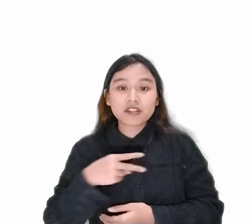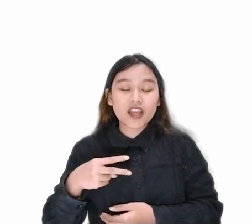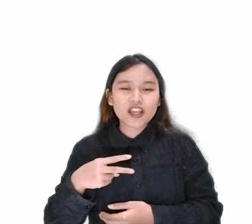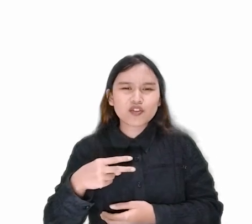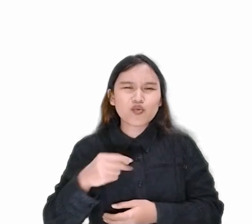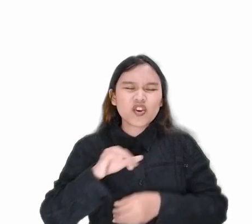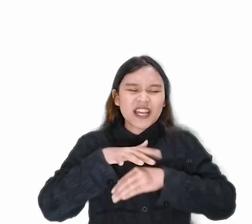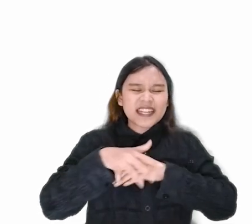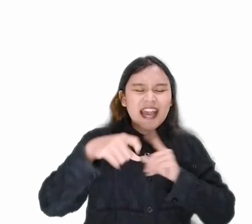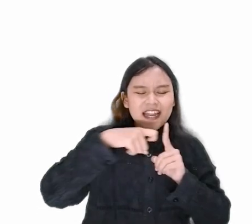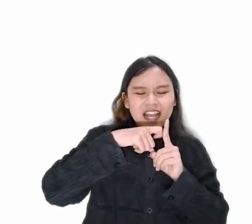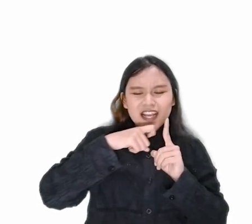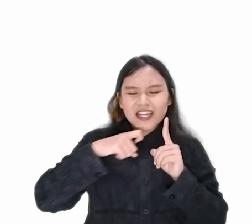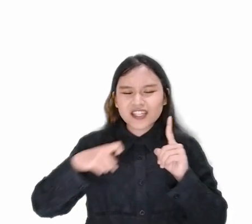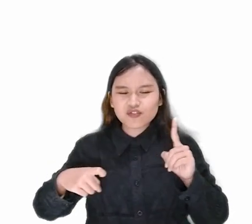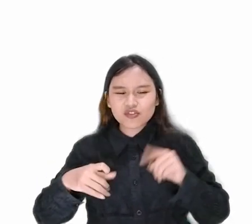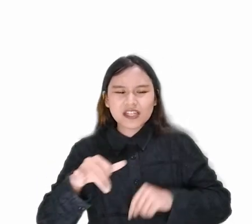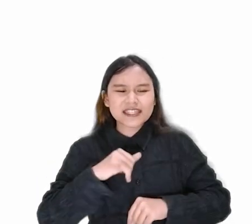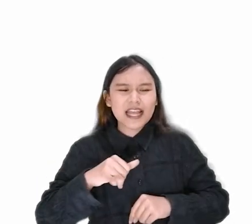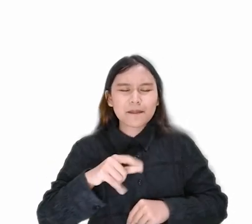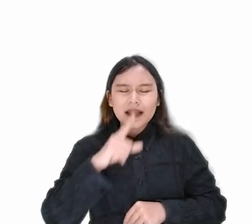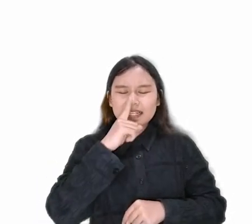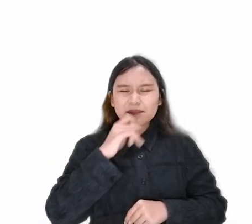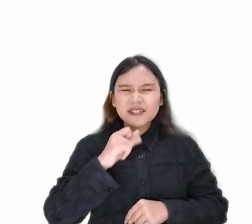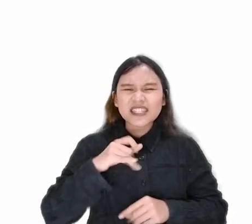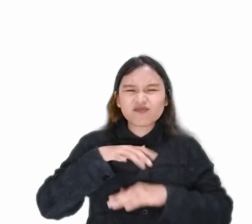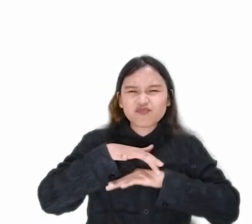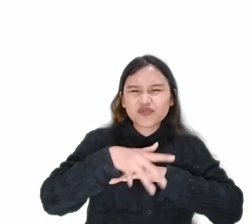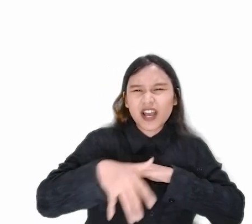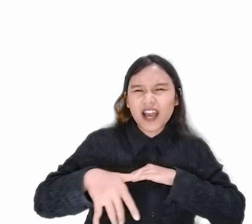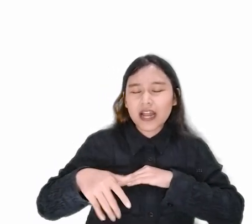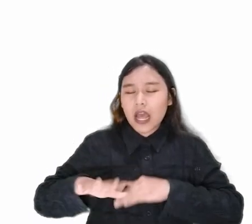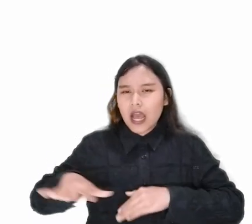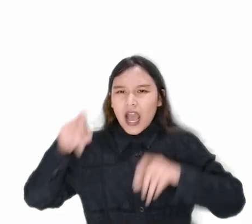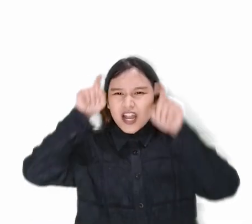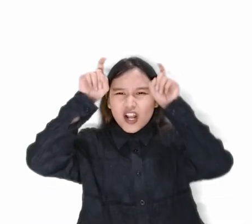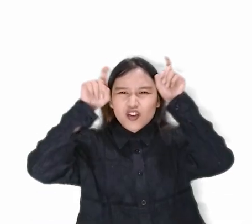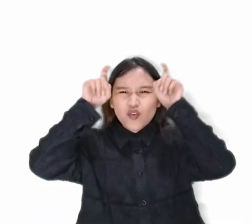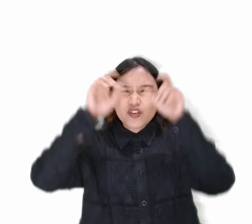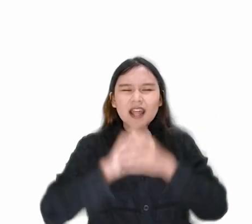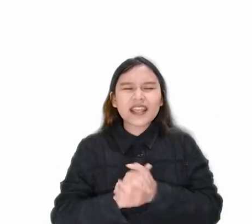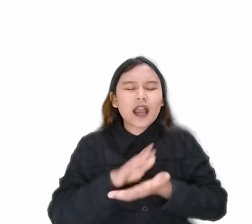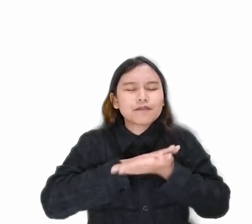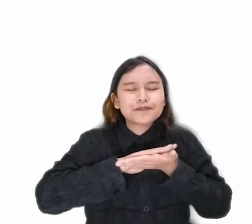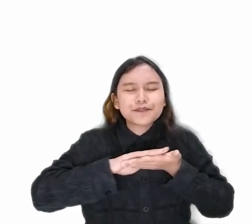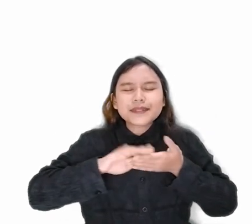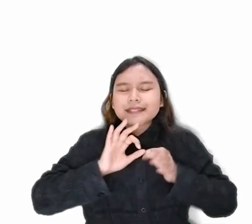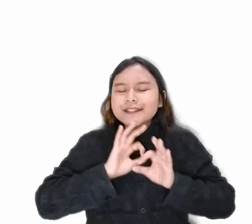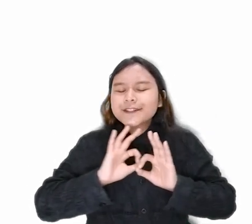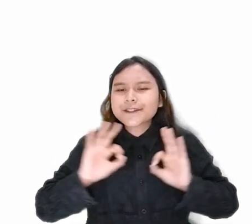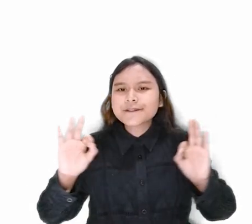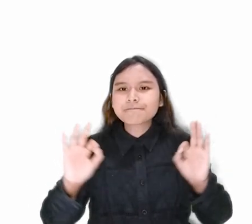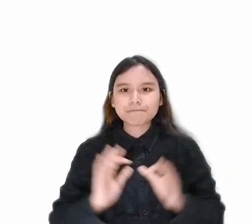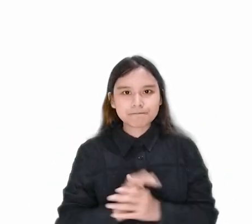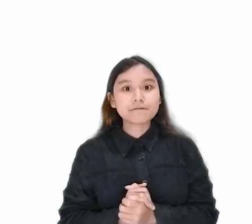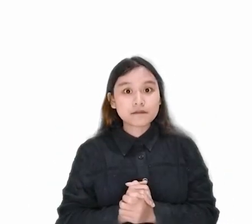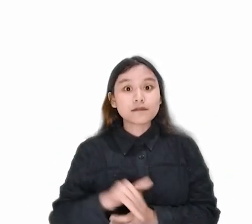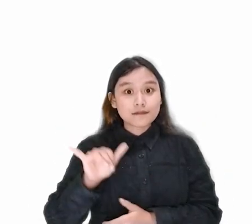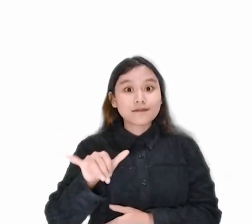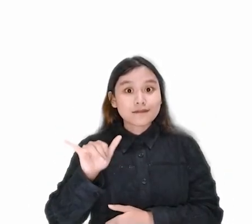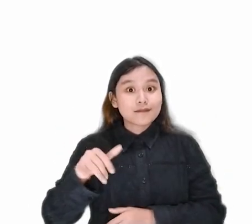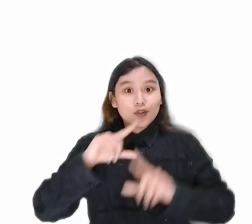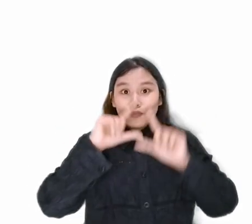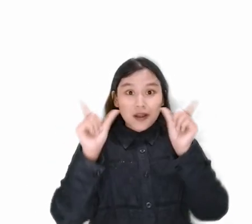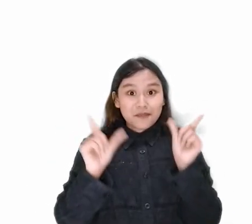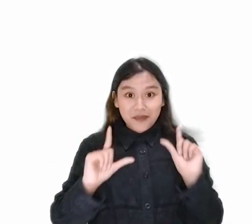Kristus yang sama seperti darah anak domba yang tak bernoda dan tak bercacat Wow, luar